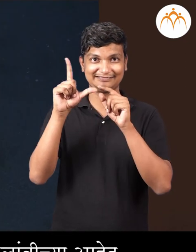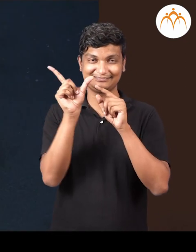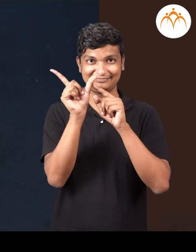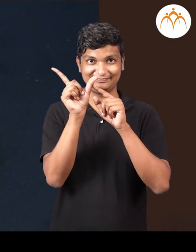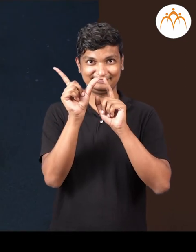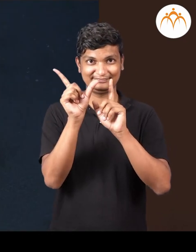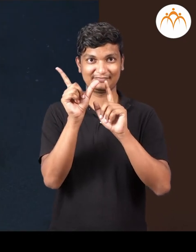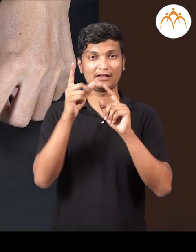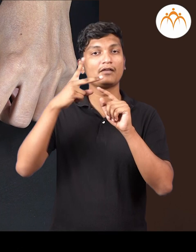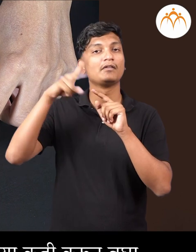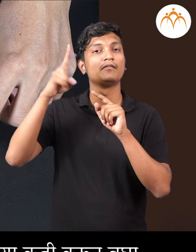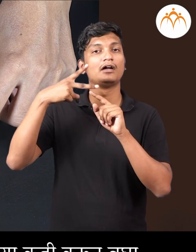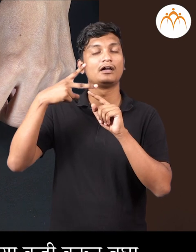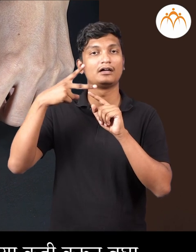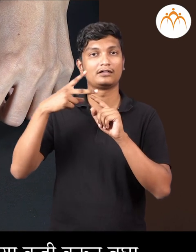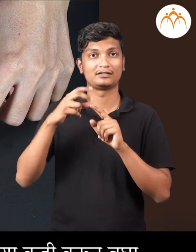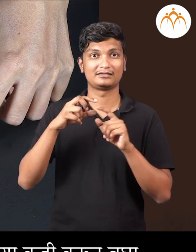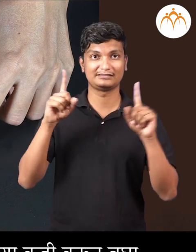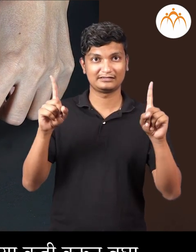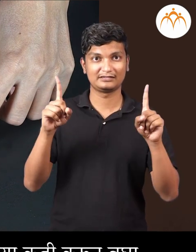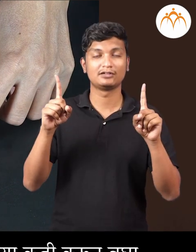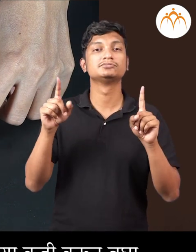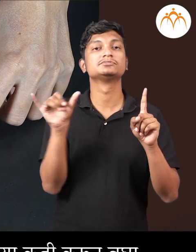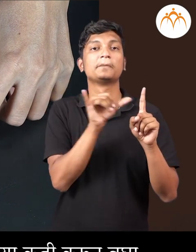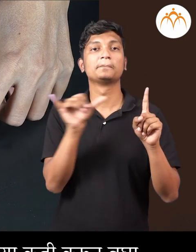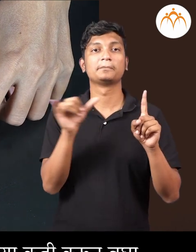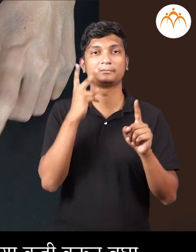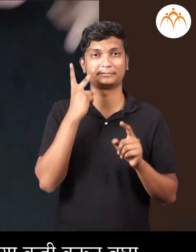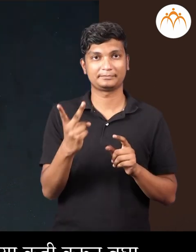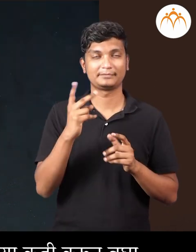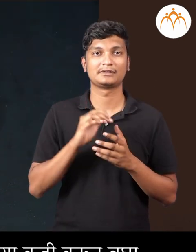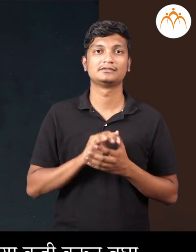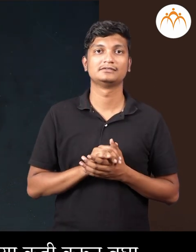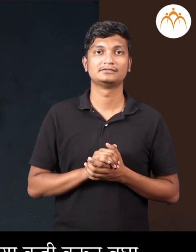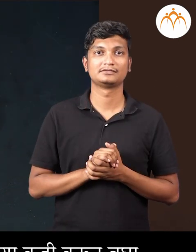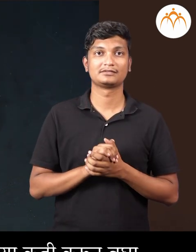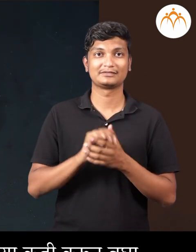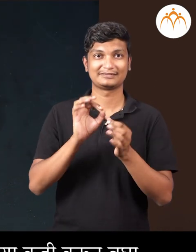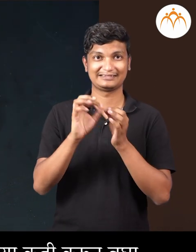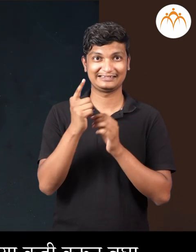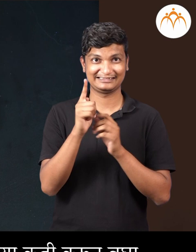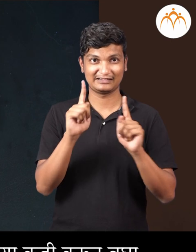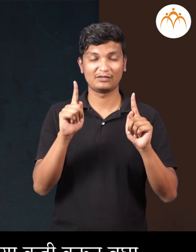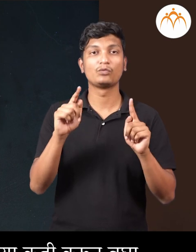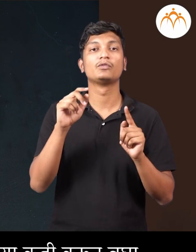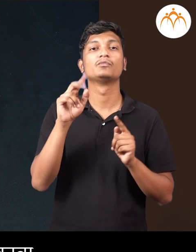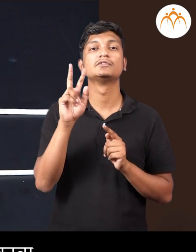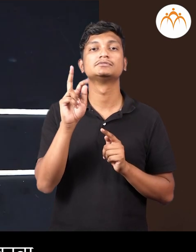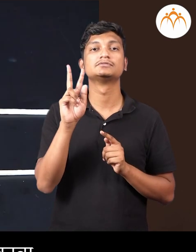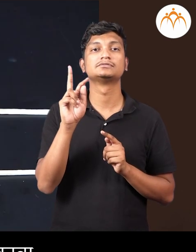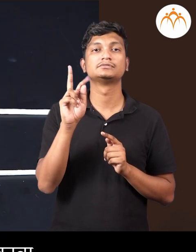चव कुन एका आगपेटितील वीश काड़या घ्या वह या कृति करुन बगा